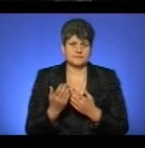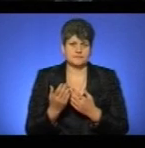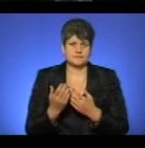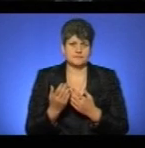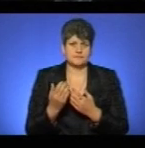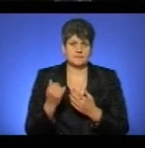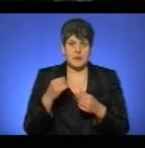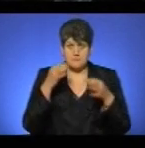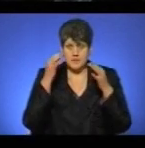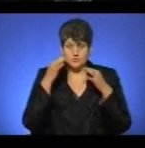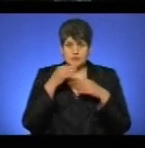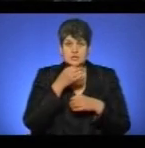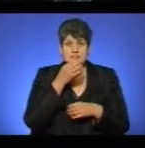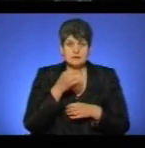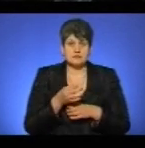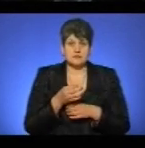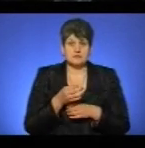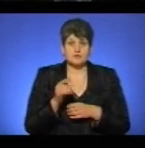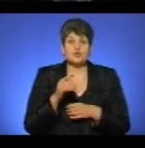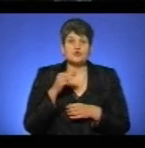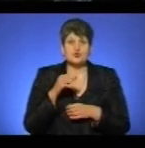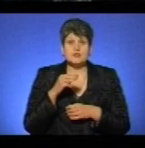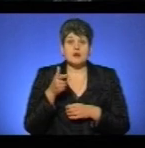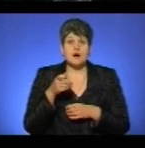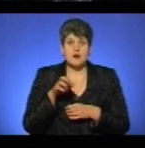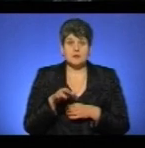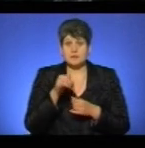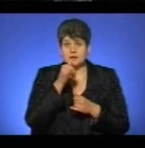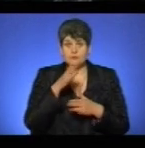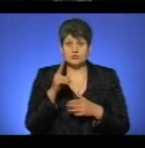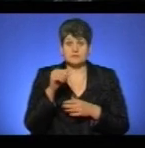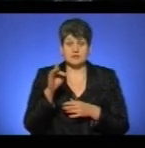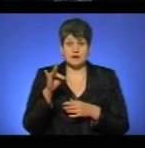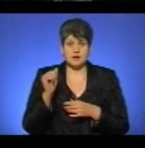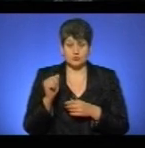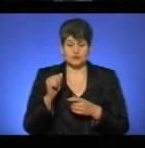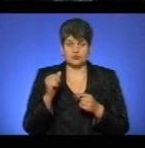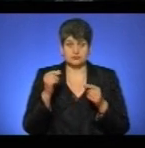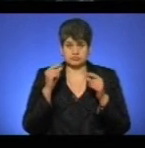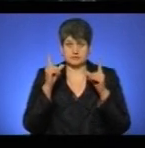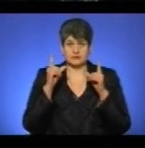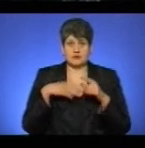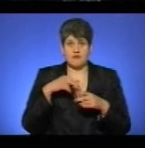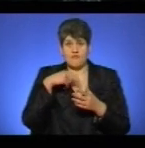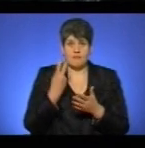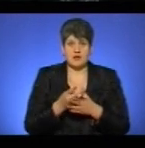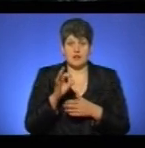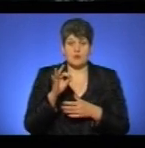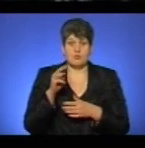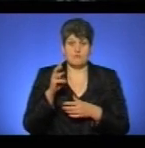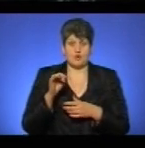І плачучи сказала, що тетя Галя, ми не можемо вашу даринку привезти до пам'яті, бо вона впала в обморок.